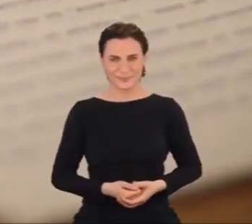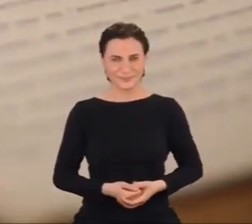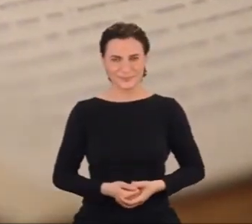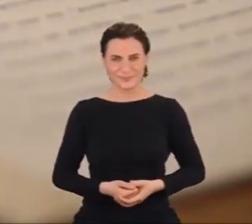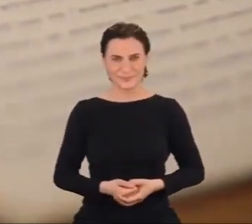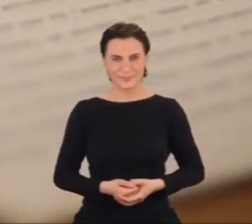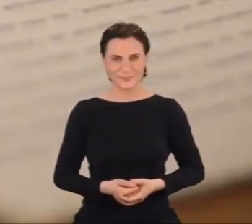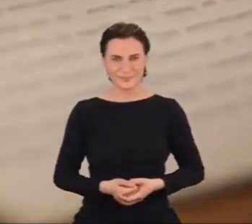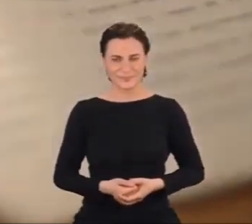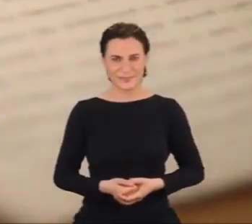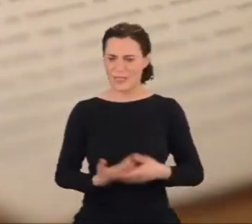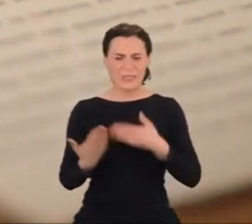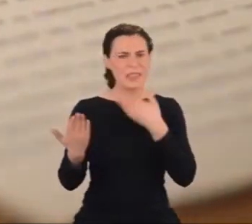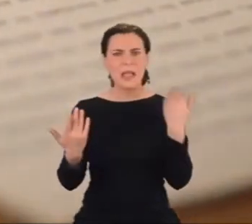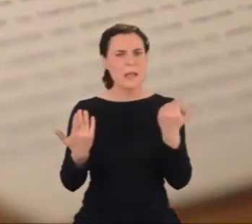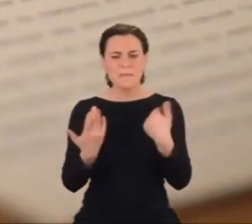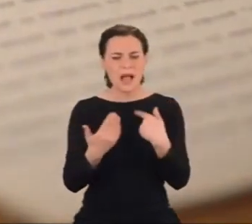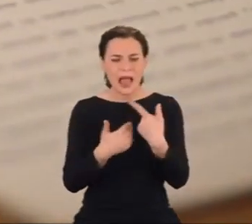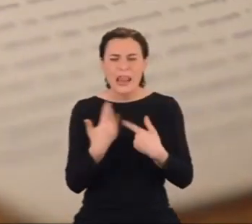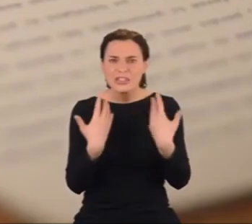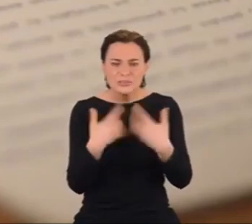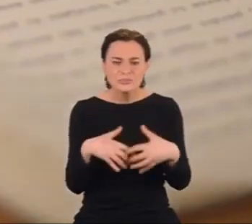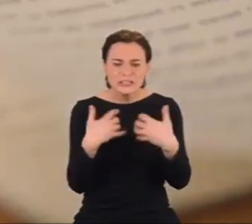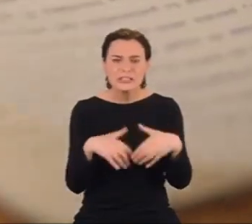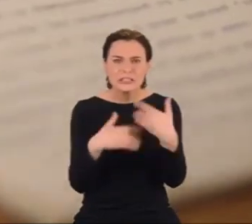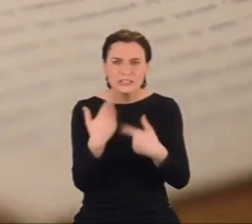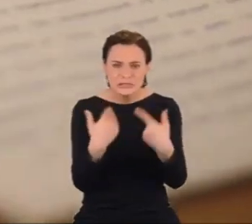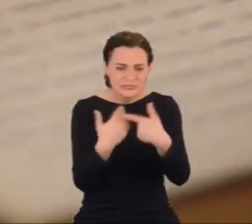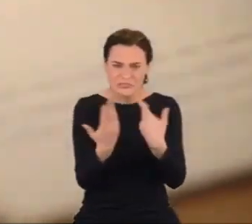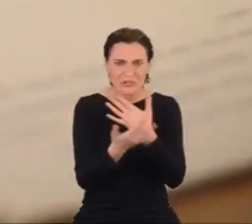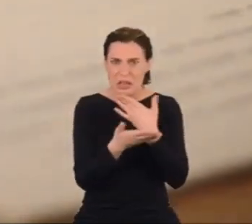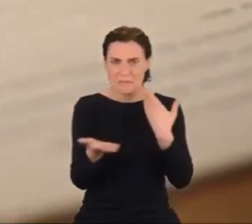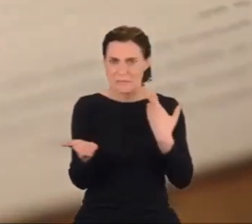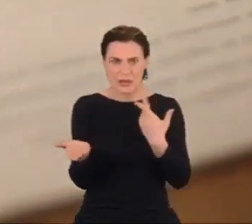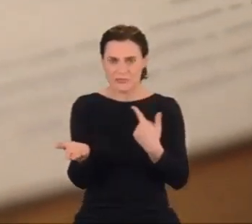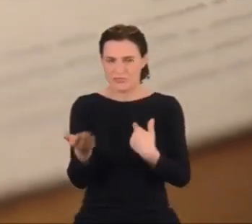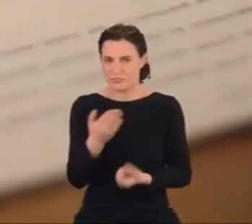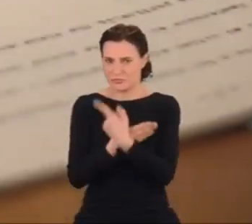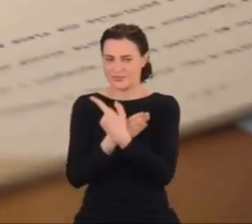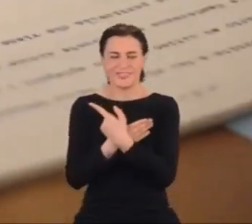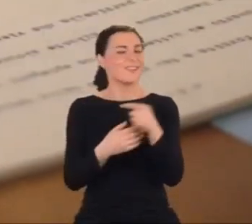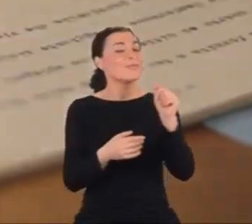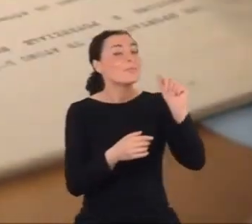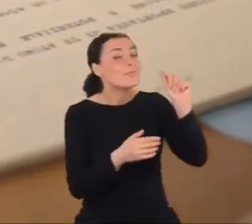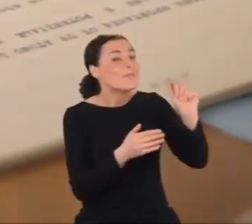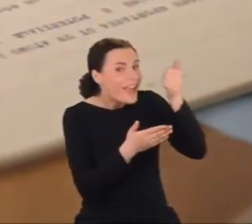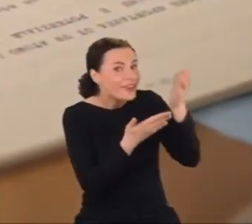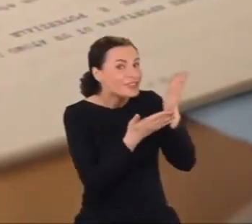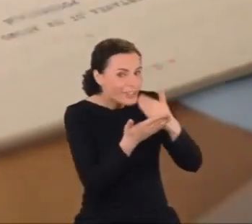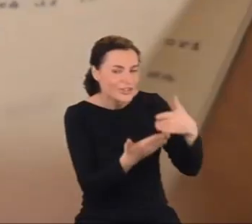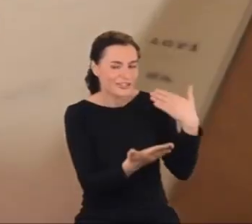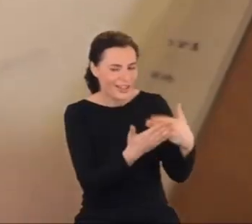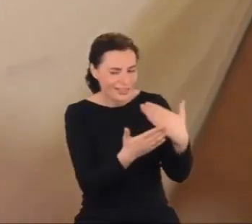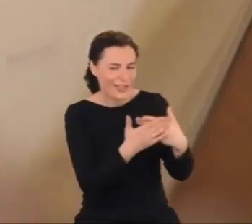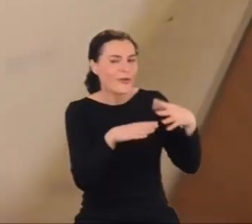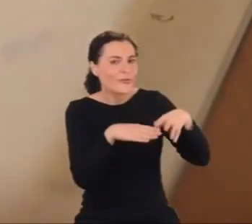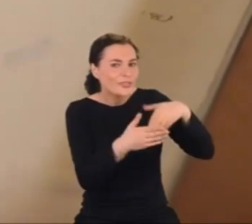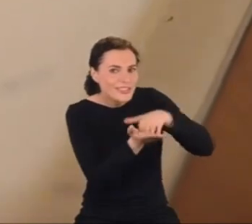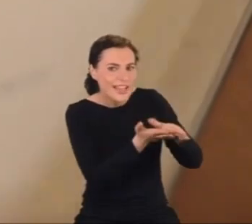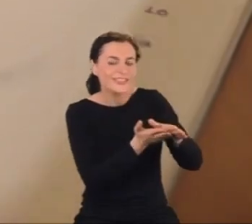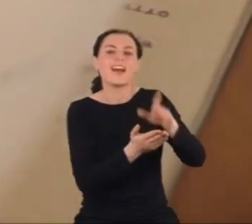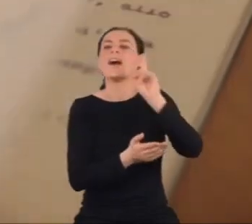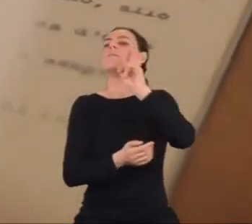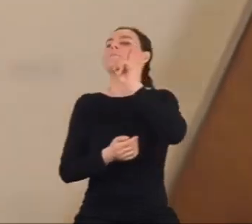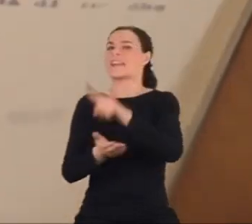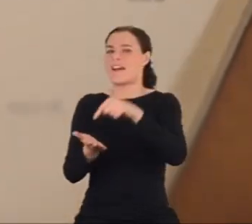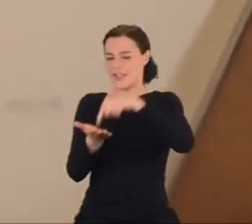Mało wyliczeń. To nie w jego stylu. Bo czytasz wstęp. Racja, już